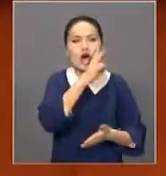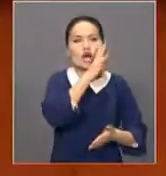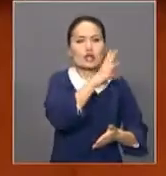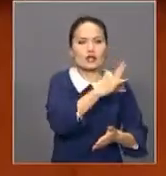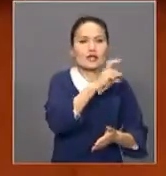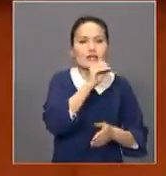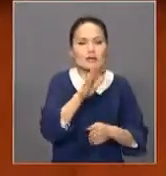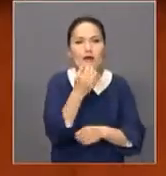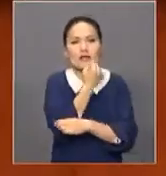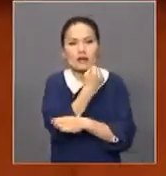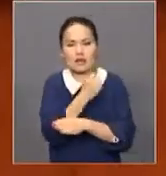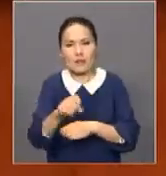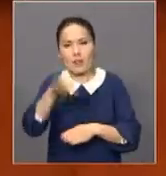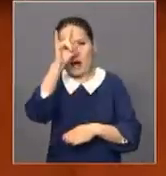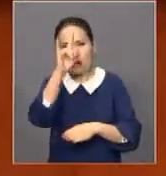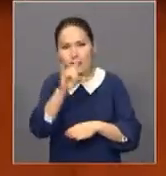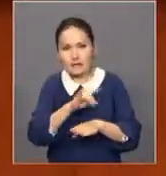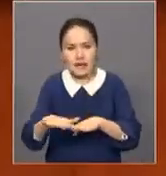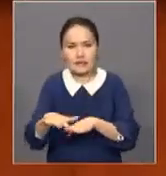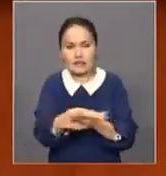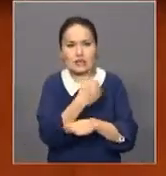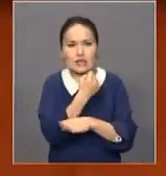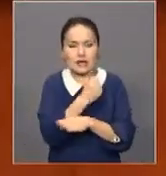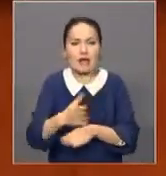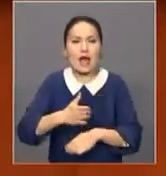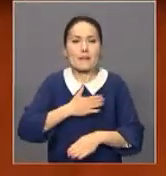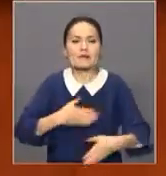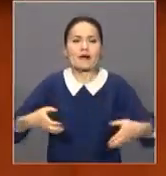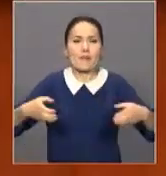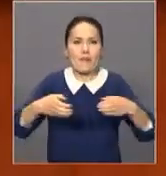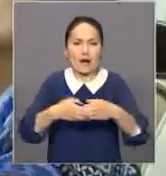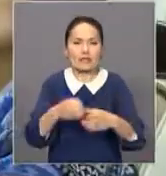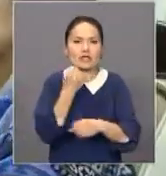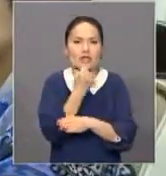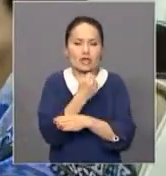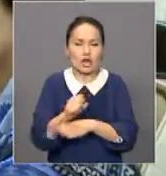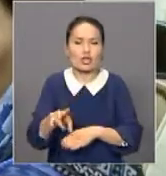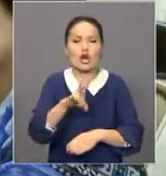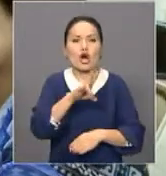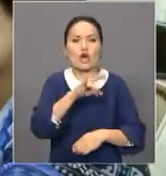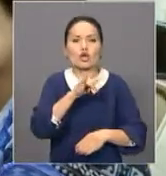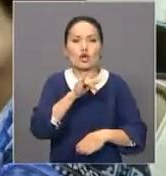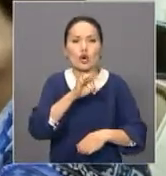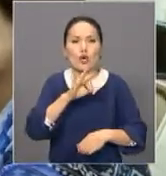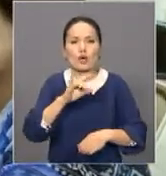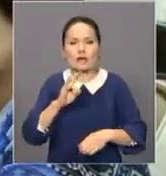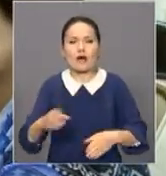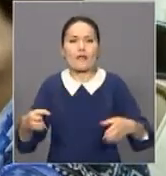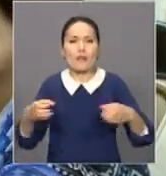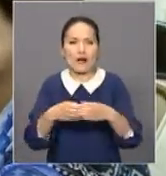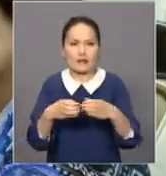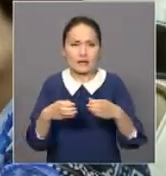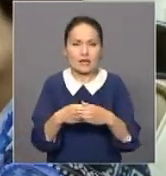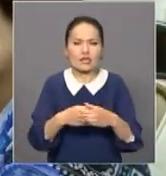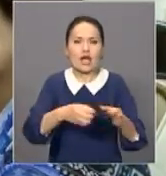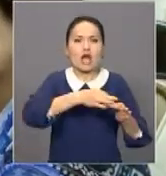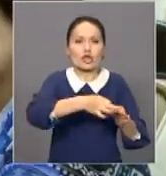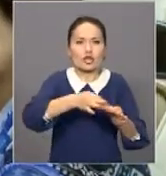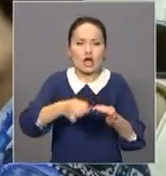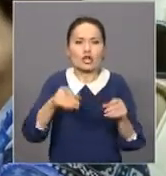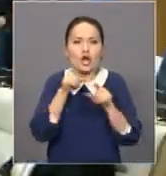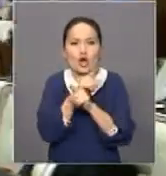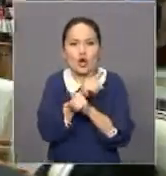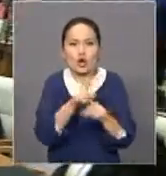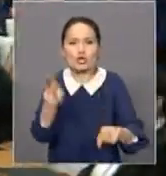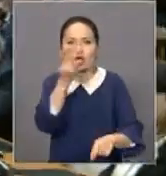жиыңыз, елдің жиыңысы, біздің партияның жиыңысы деген нұротандықтар сайлау алды науқа кезінде қоғамдық штаптардың жер-жердегі үгіт